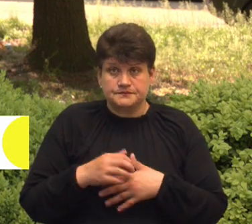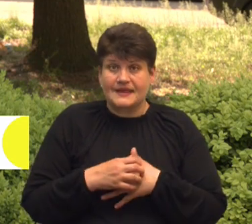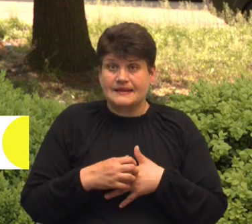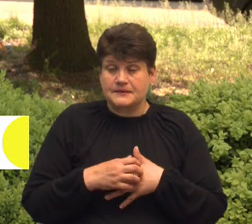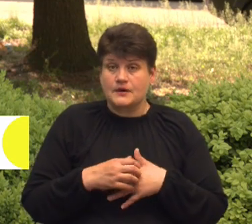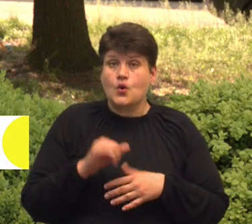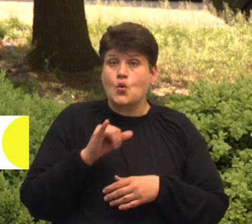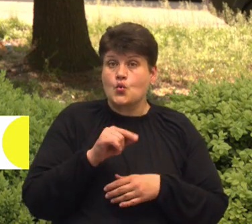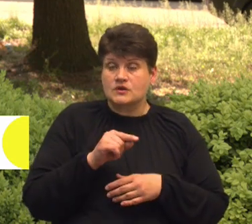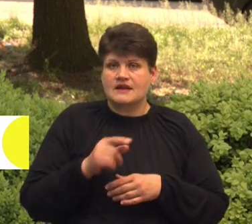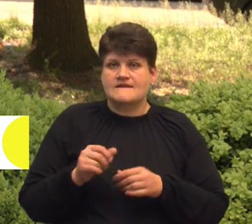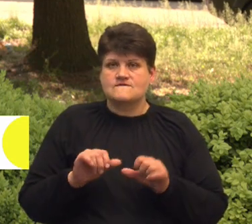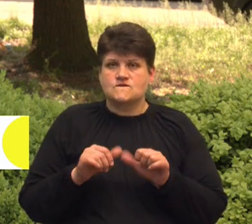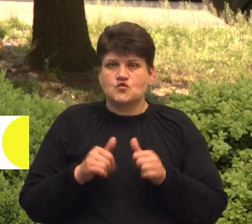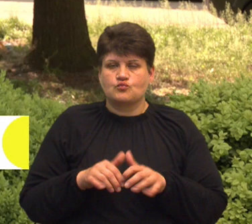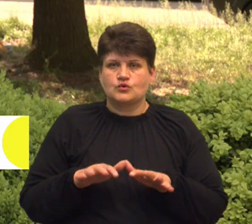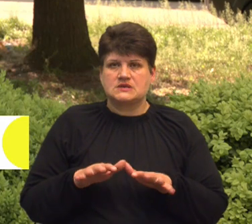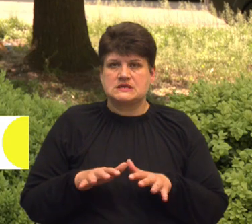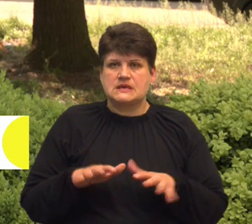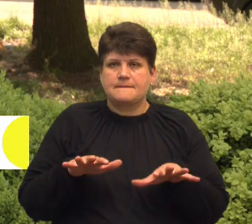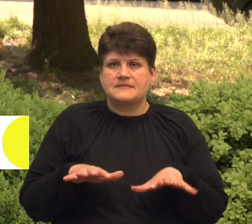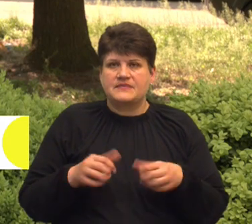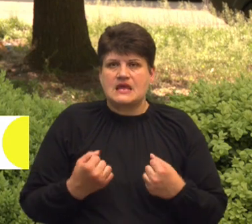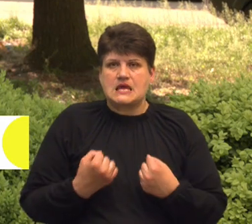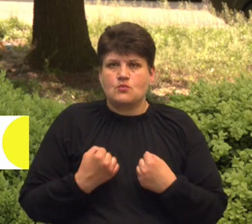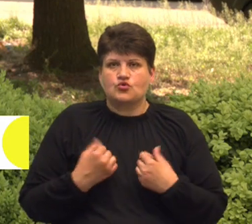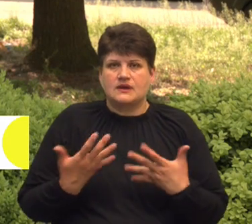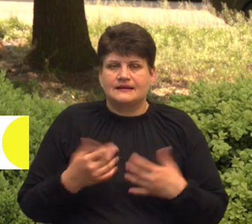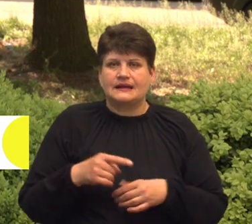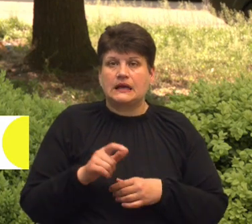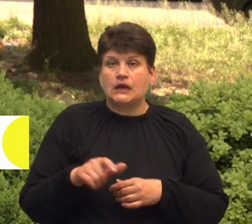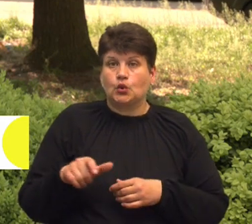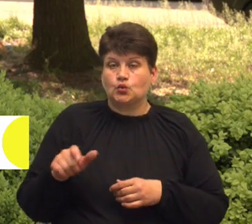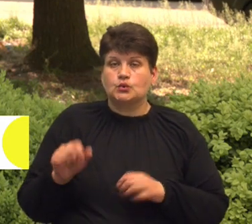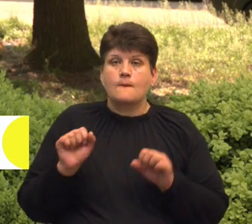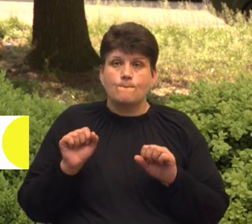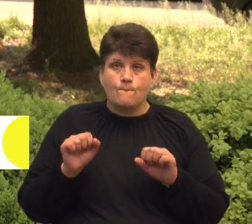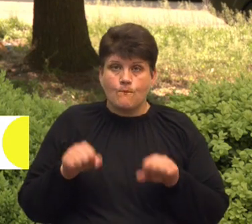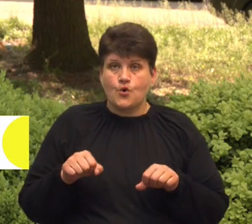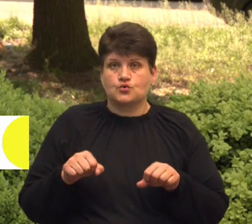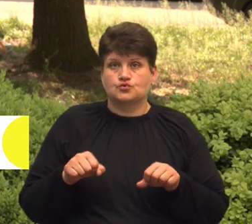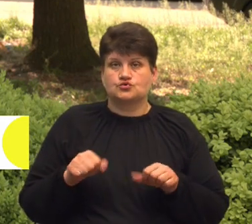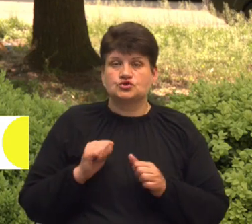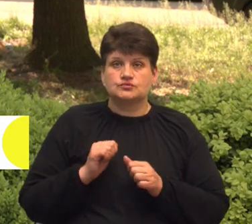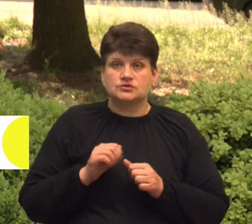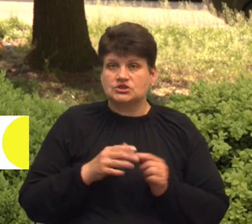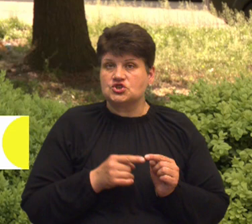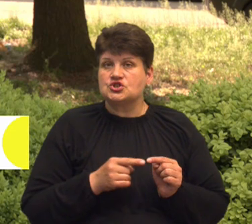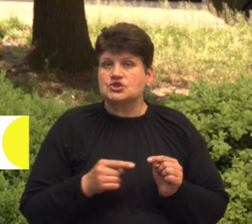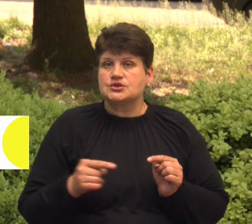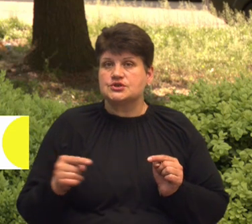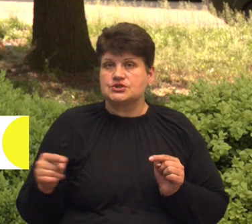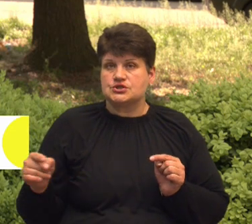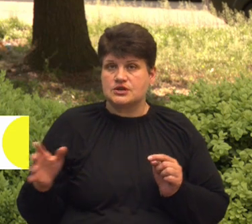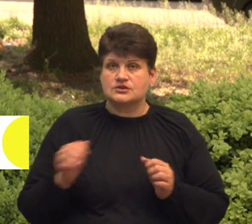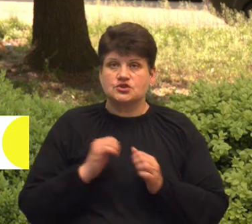формуються проблеми з місцевим імунітетом. Тобто, такі люди можуть з часом і